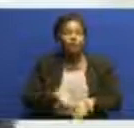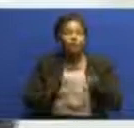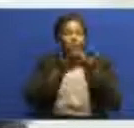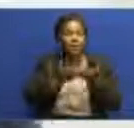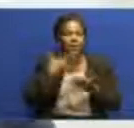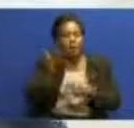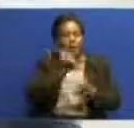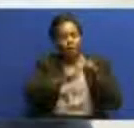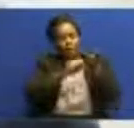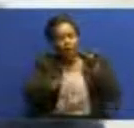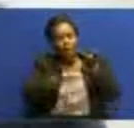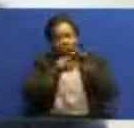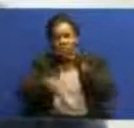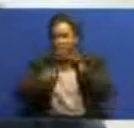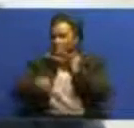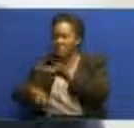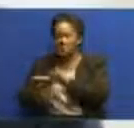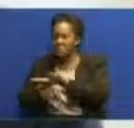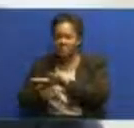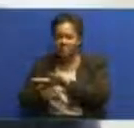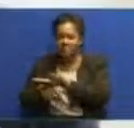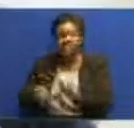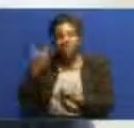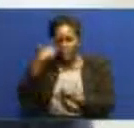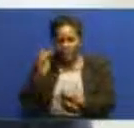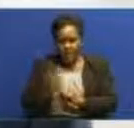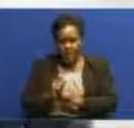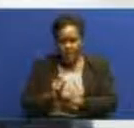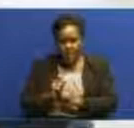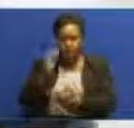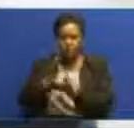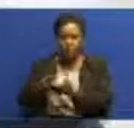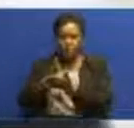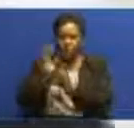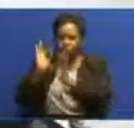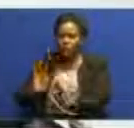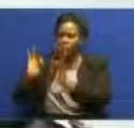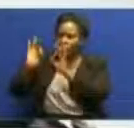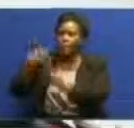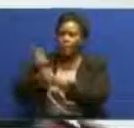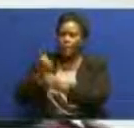posi hizi ya msini, ninaimani kubwa nteenda kuenda kuborecha na kufanya kazi kwa ufanisi mkubwa.